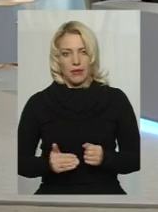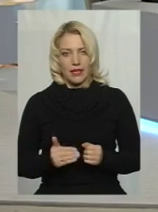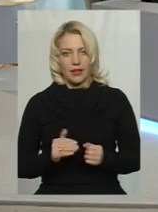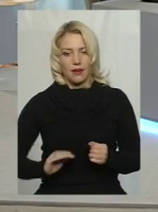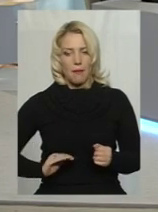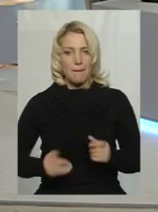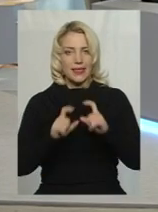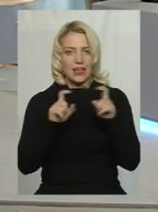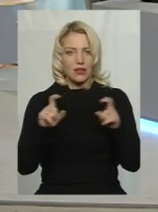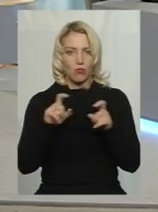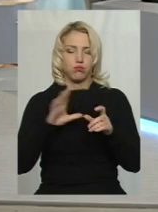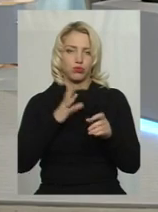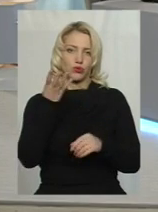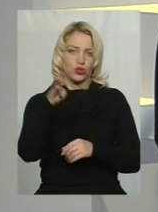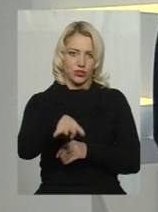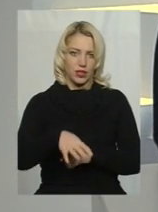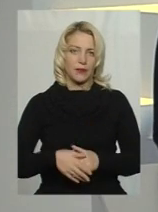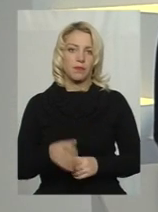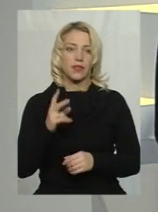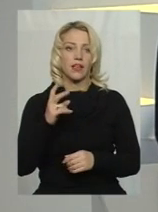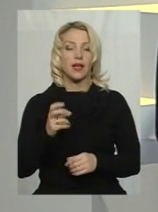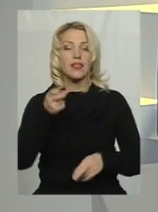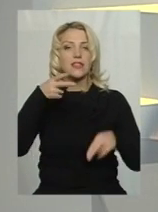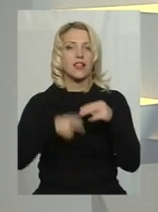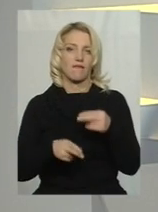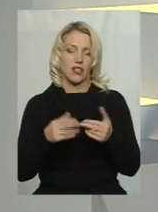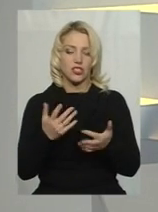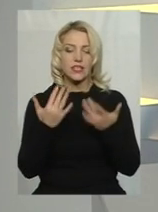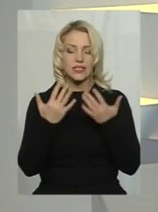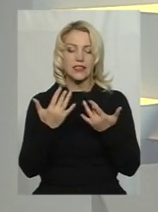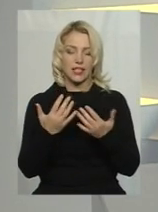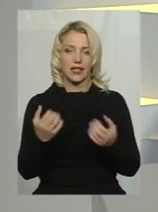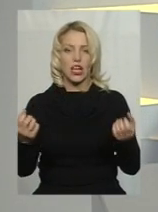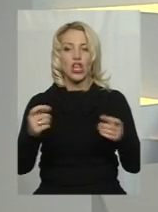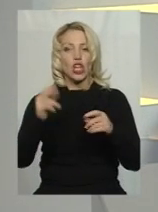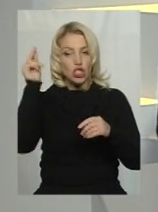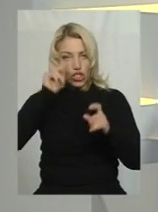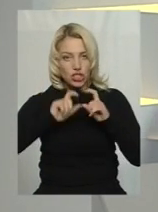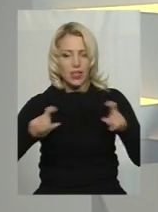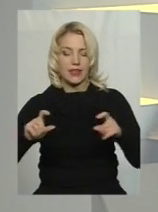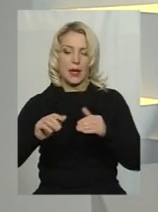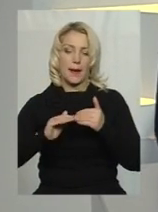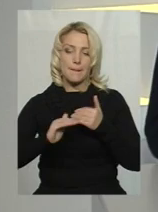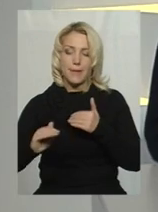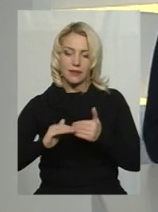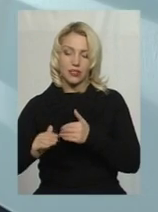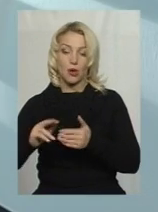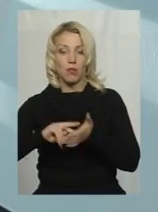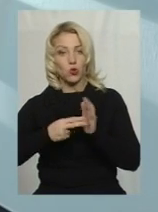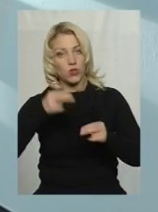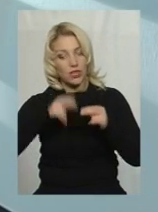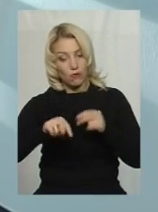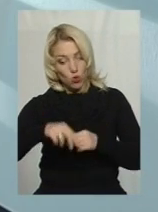Чотири підрядника. І на завершення, скажи, будь ласка, пані Людмила, скільки пришкільних майданчиків плануєте закінчити цього року і додати в наступному?